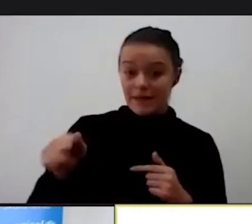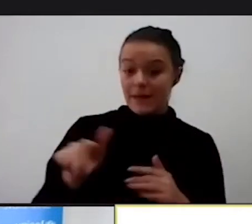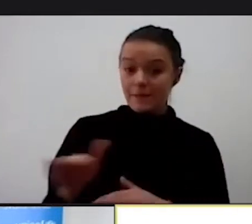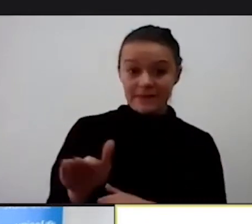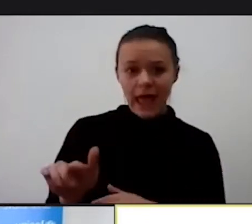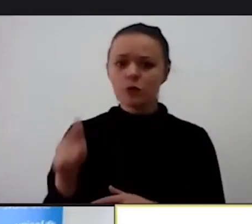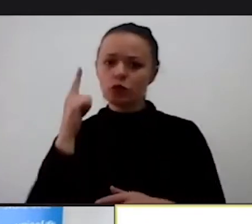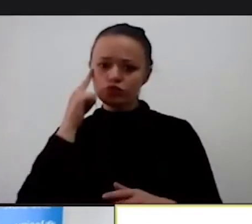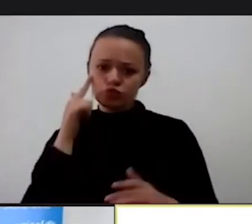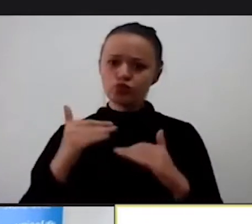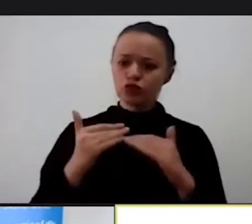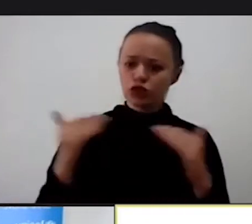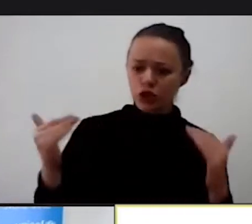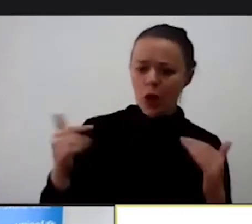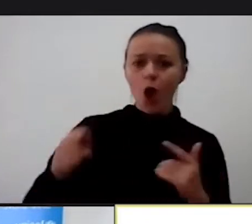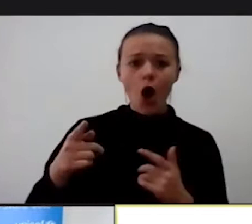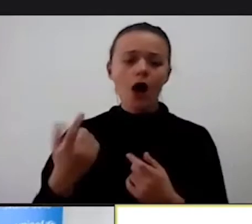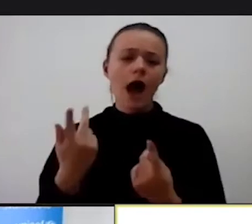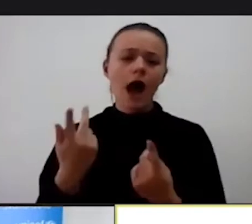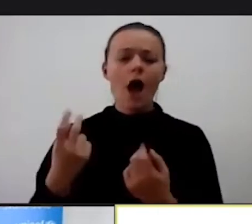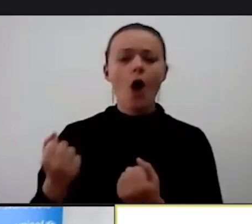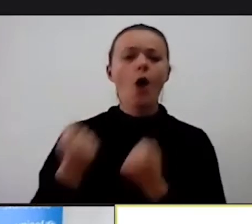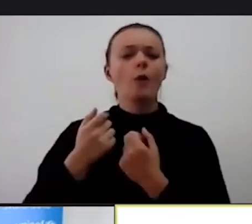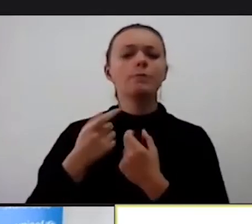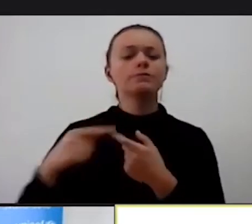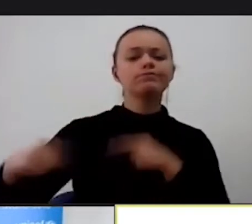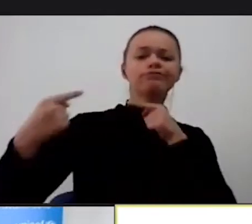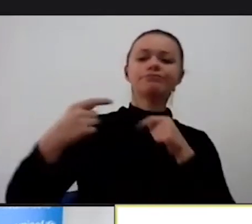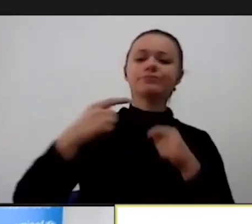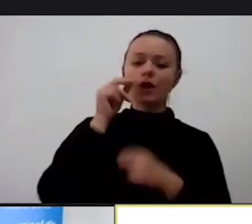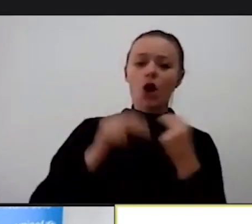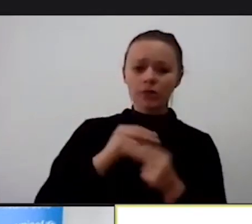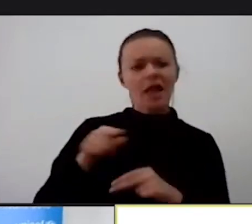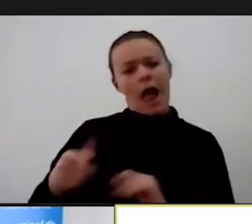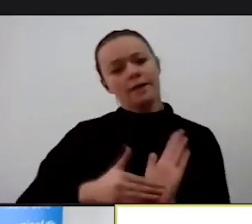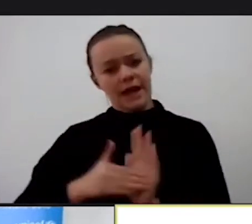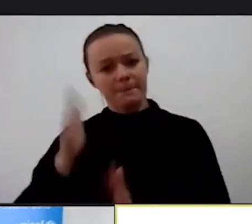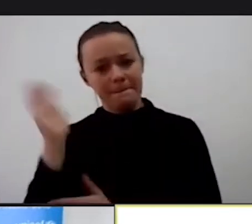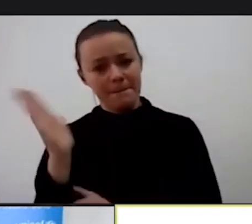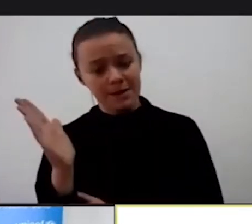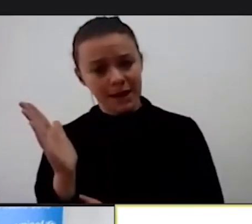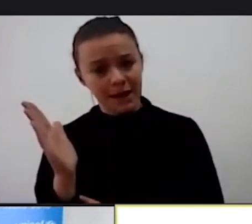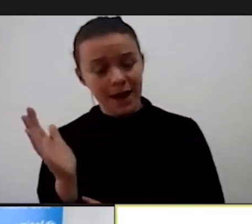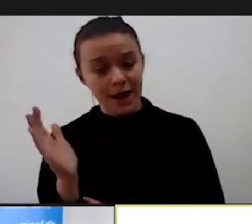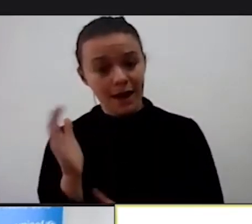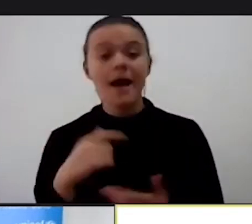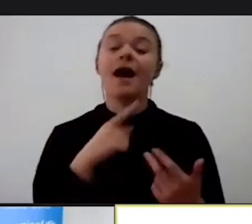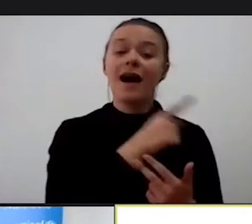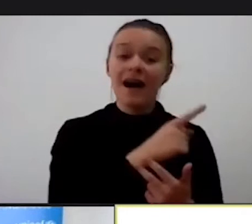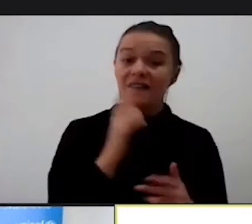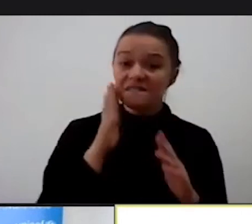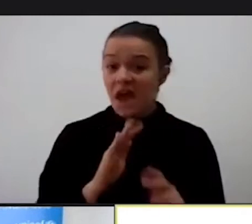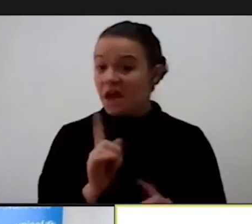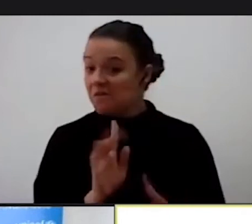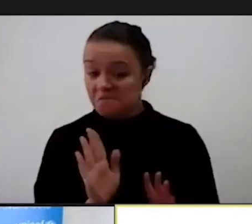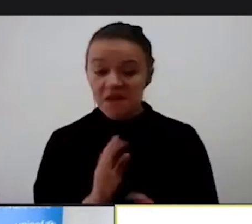zrelo da se protivi roditelju, onda je dovoljno zrelo i da dobije batine. I verovali ili ne, 41